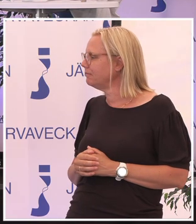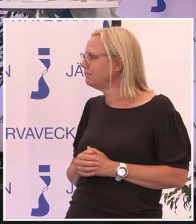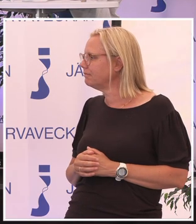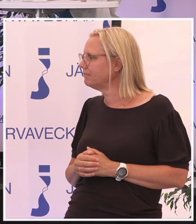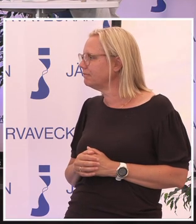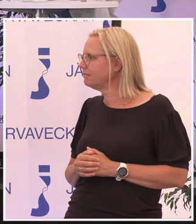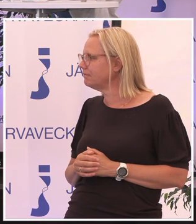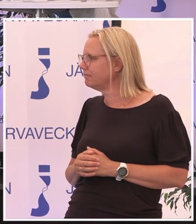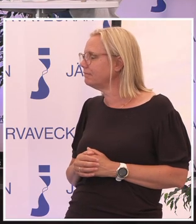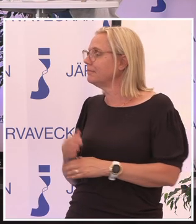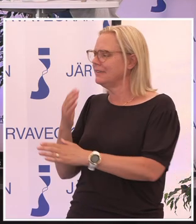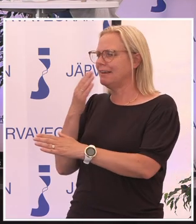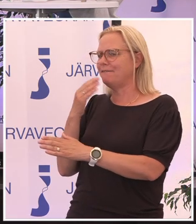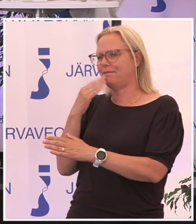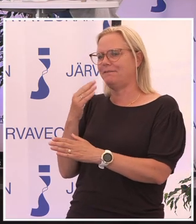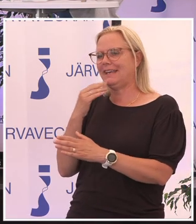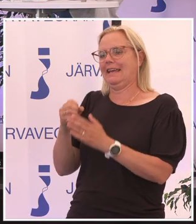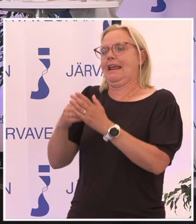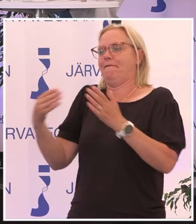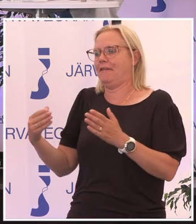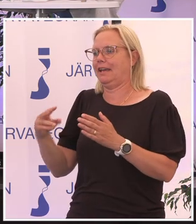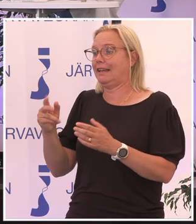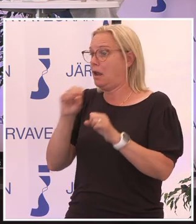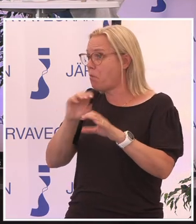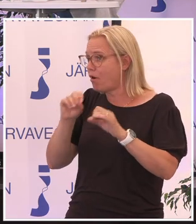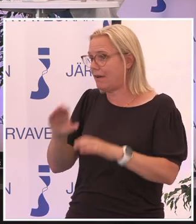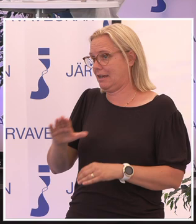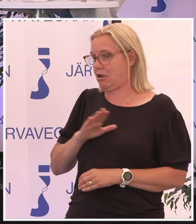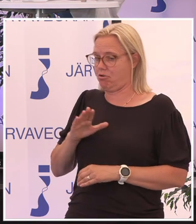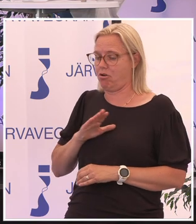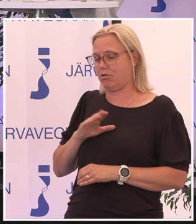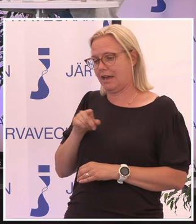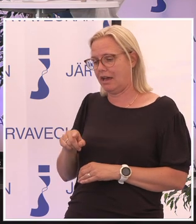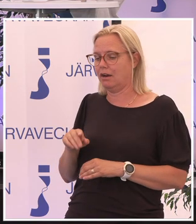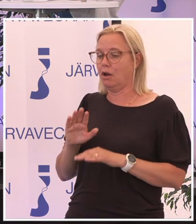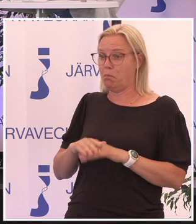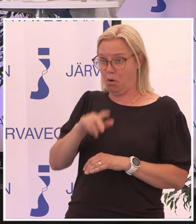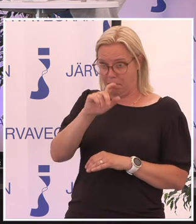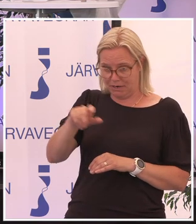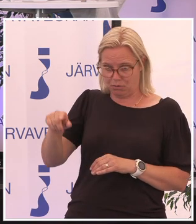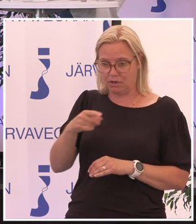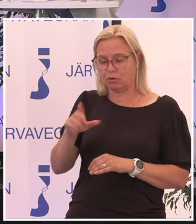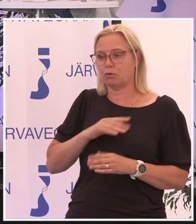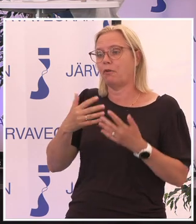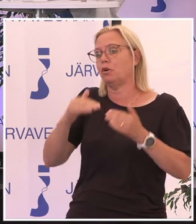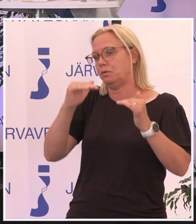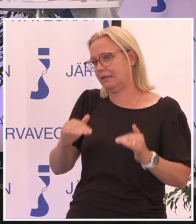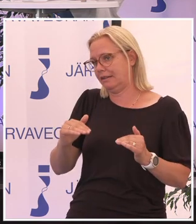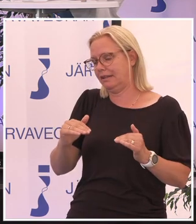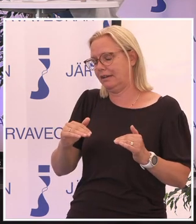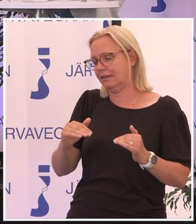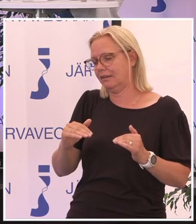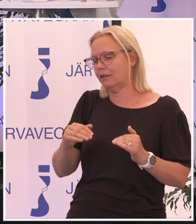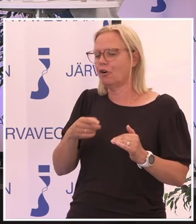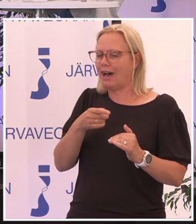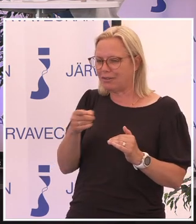Vilken effekt har, eller vilken påverkan har det på personer med funktionsnedsättning att vara